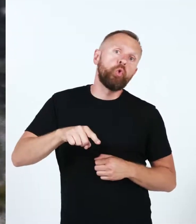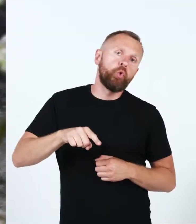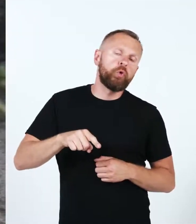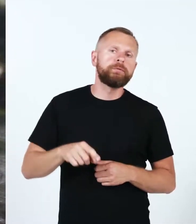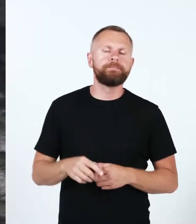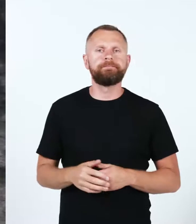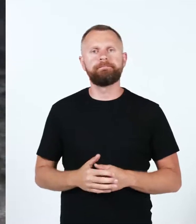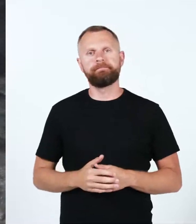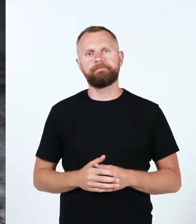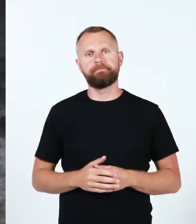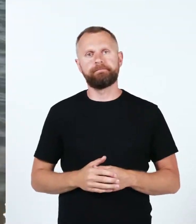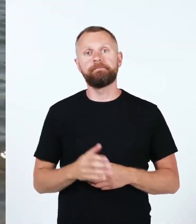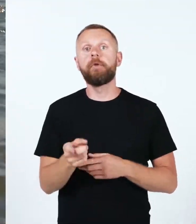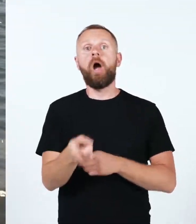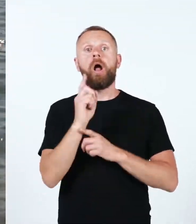juulis.